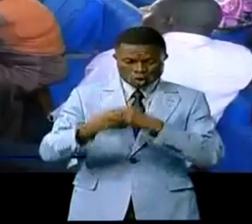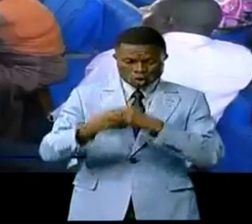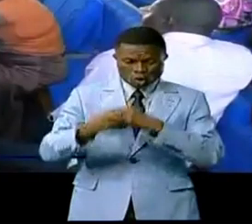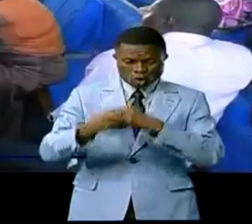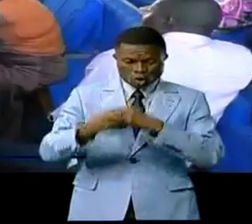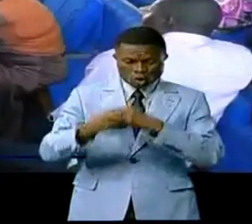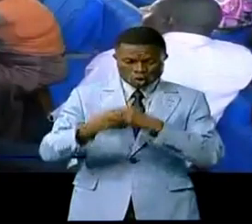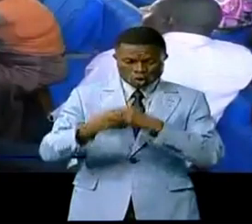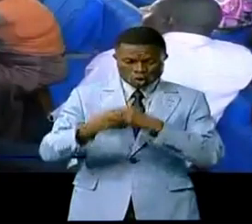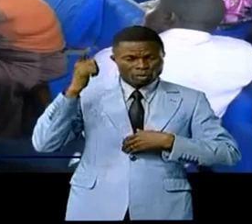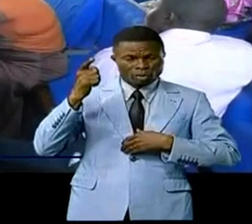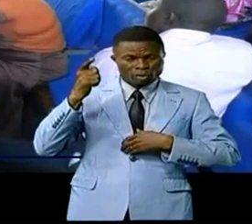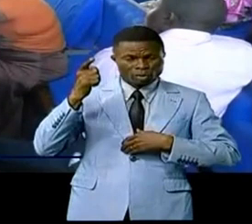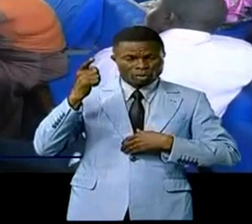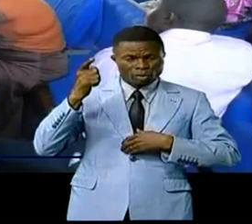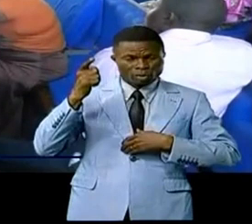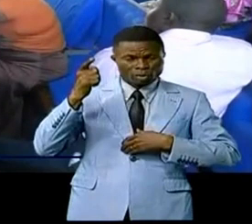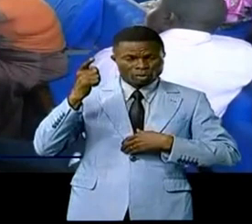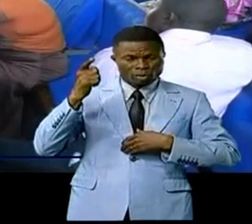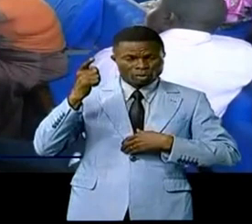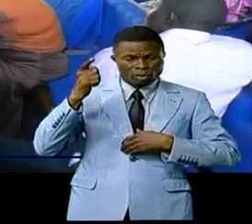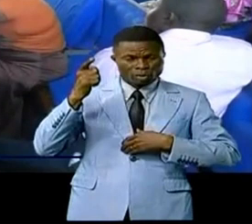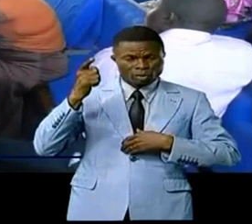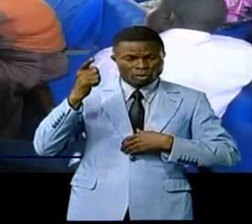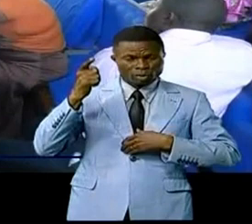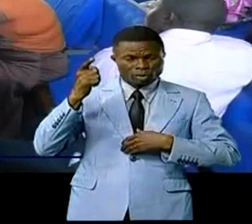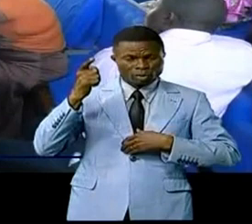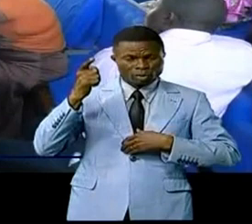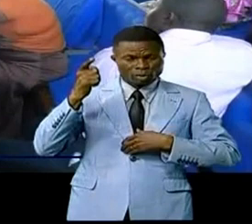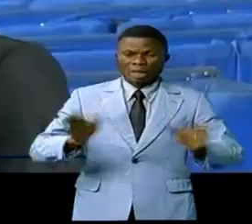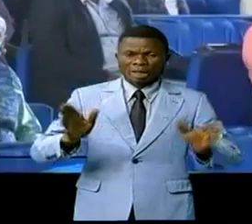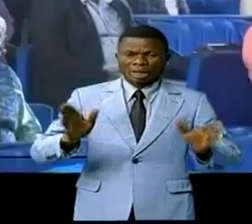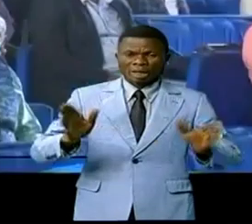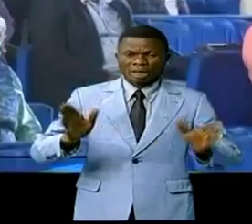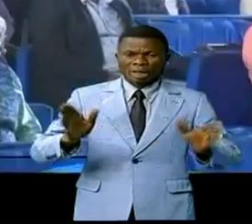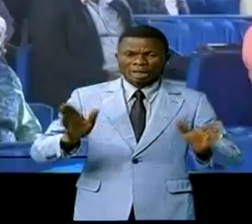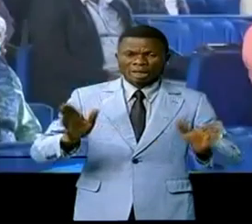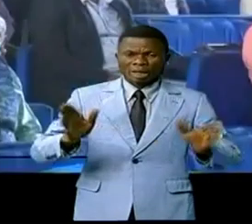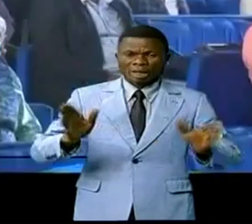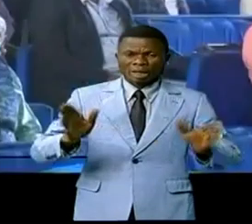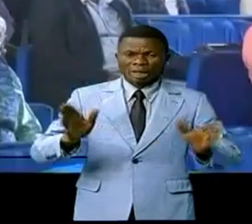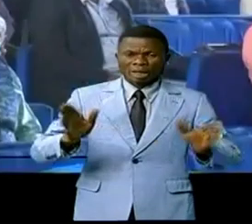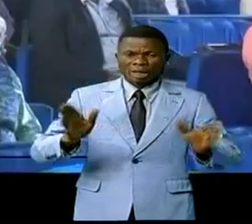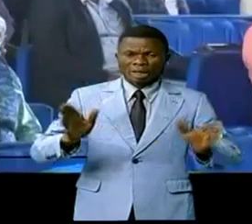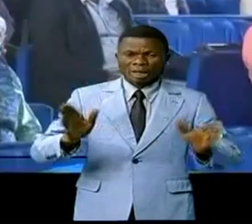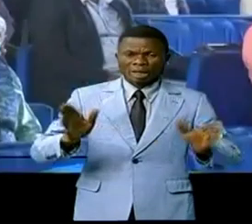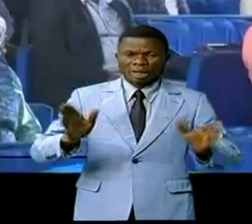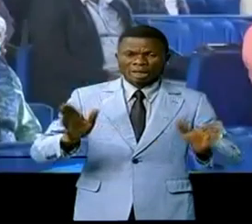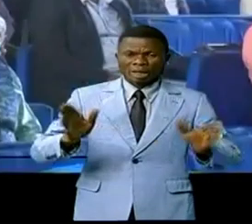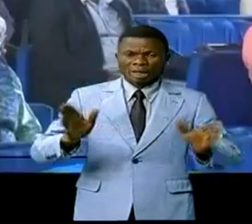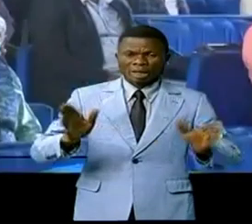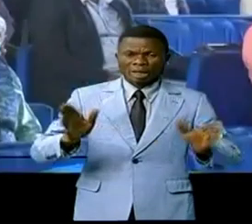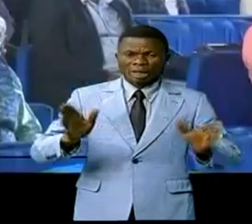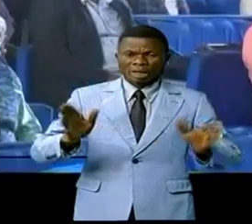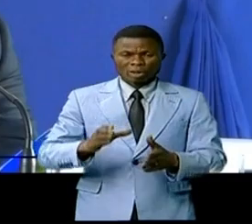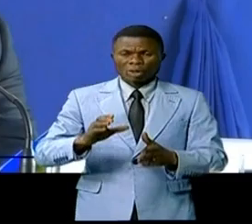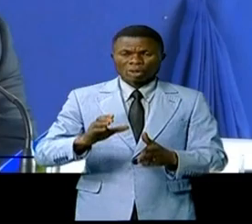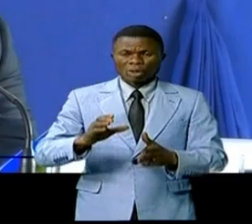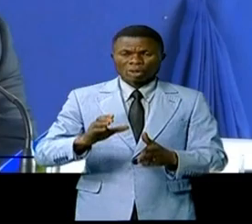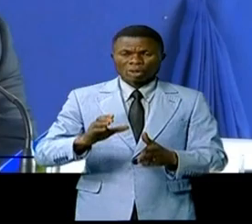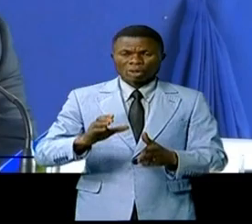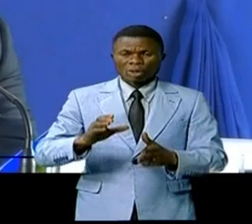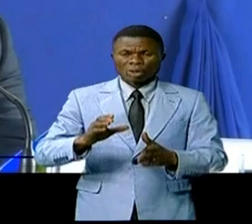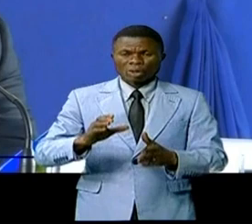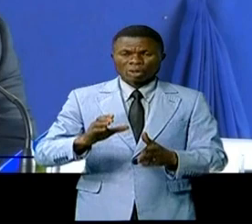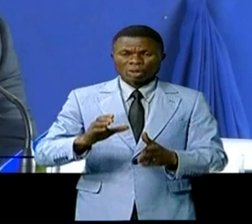travaux la dégérade deviendra performante capable de réaliser des milliards de dollars américains en un temps record